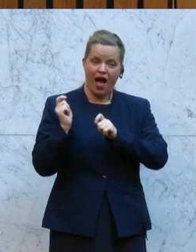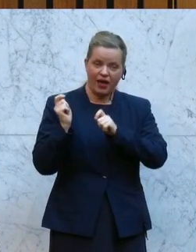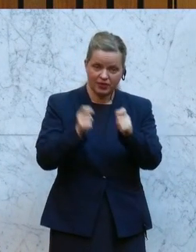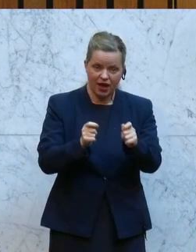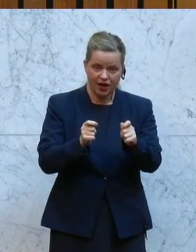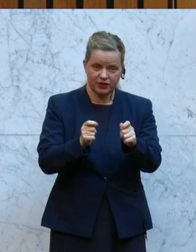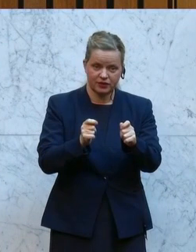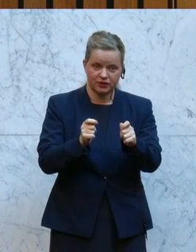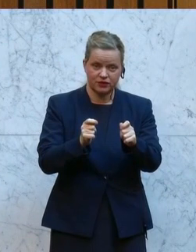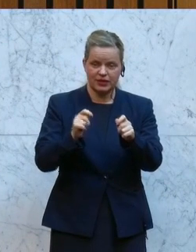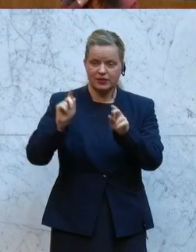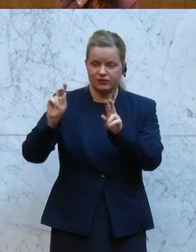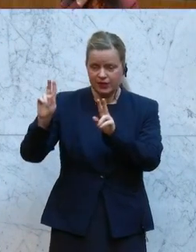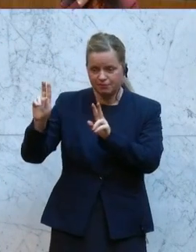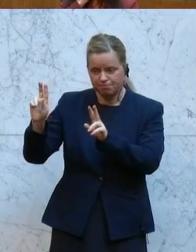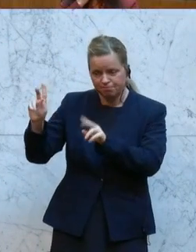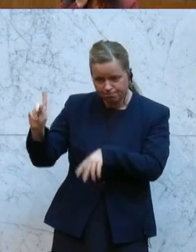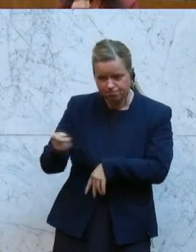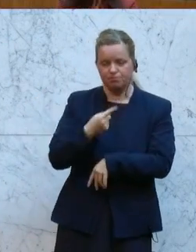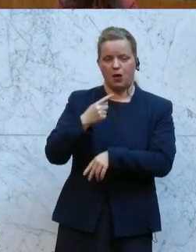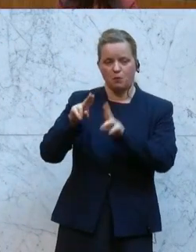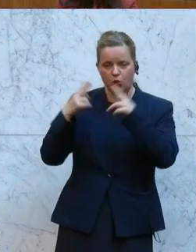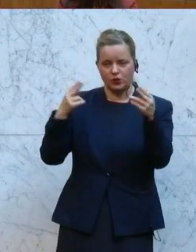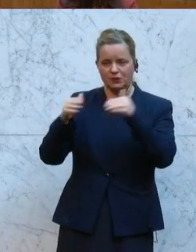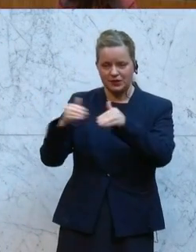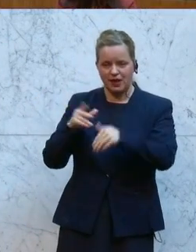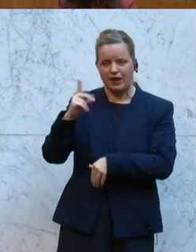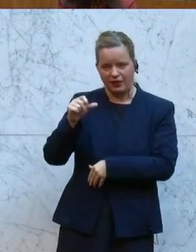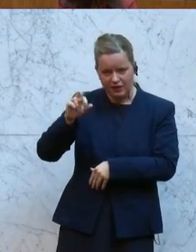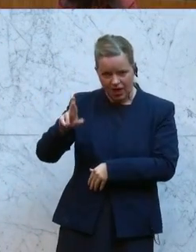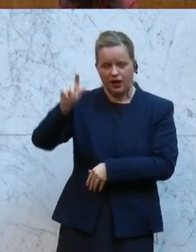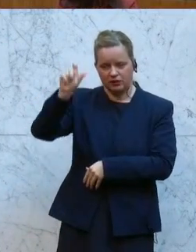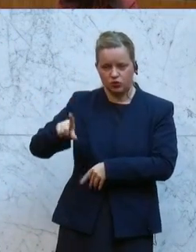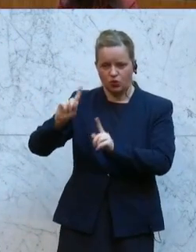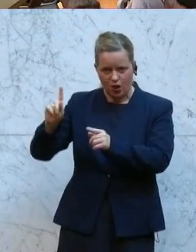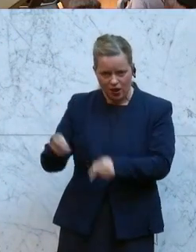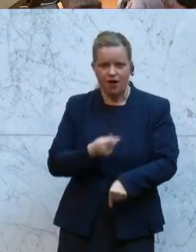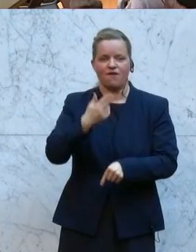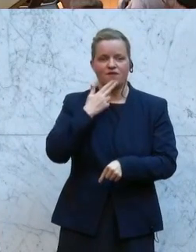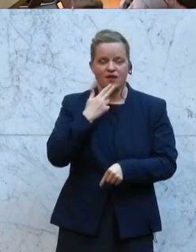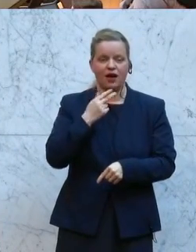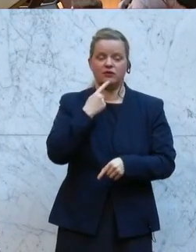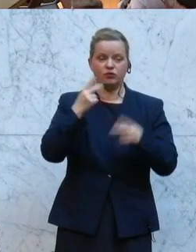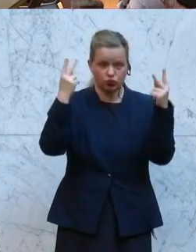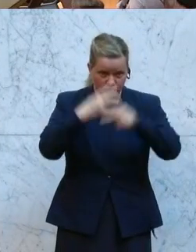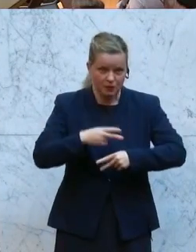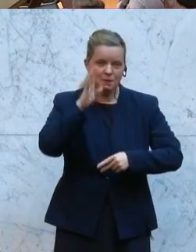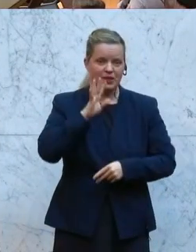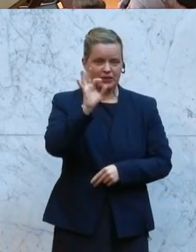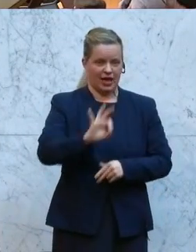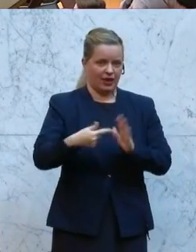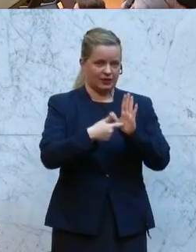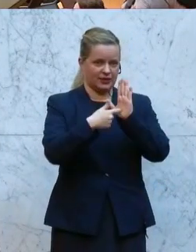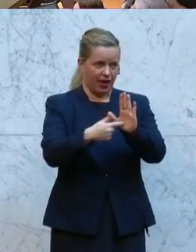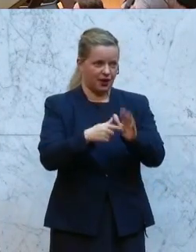auf Zitation des Herrn Bundesminister Kanner seine Zustimmung gibt, den ersuche ich um ein Zeichen, das